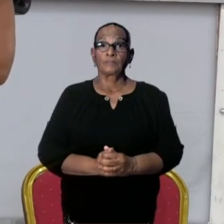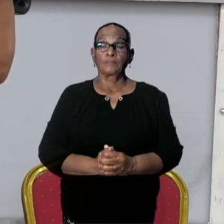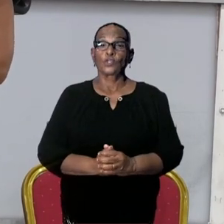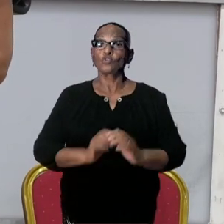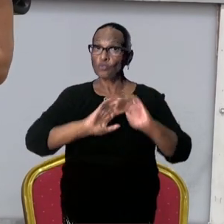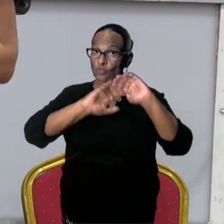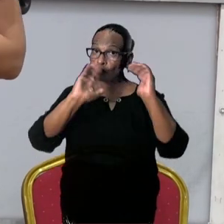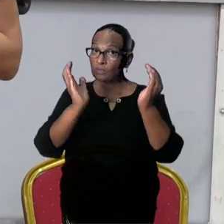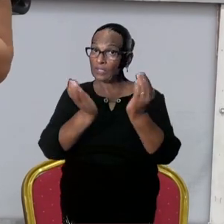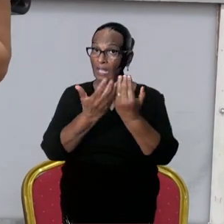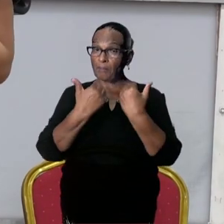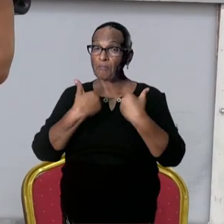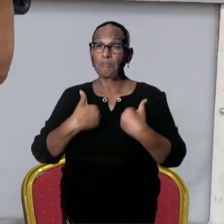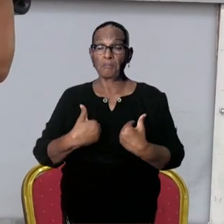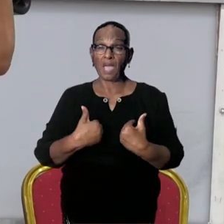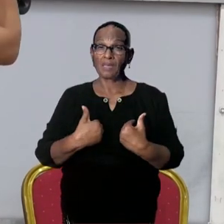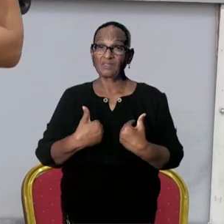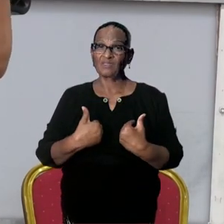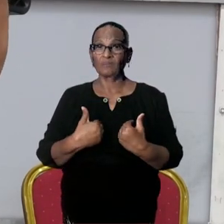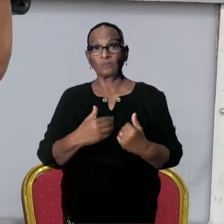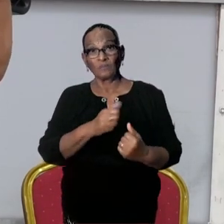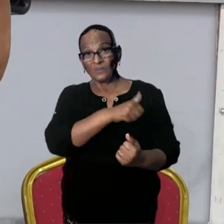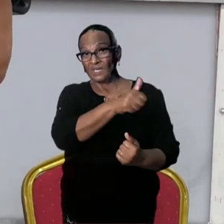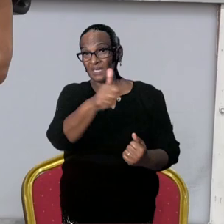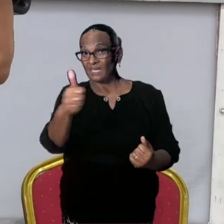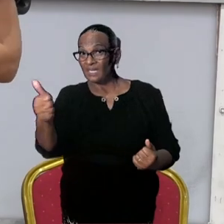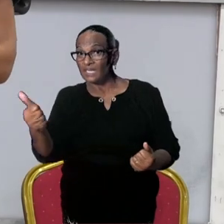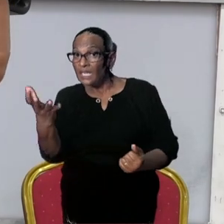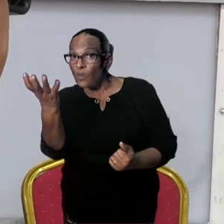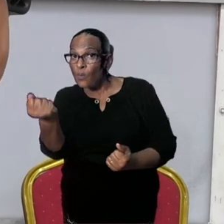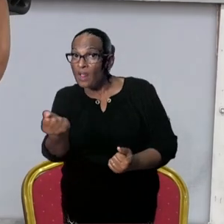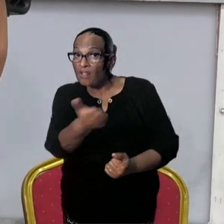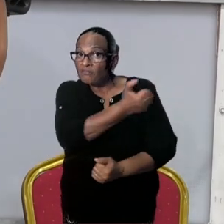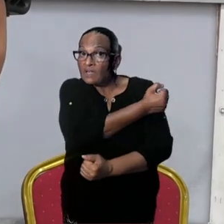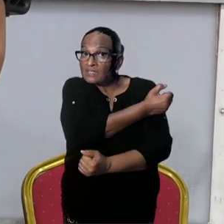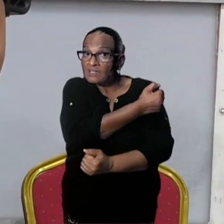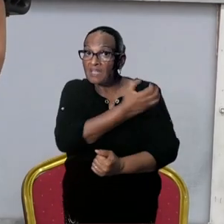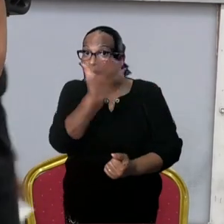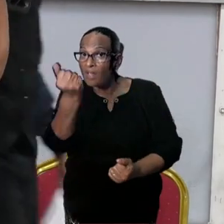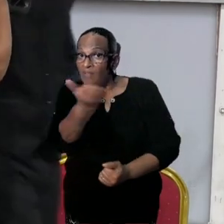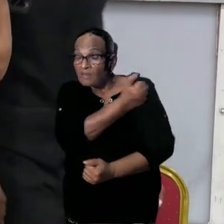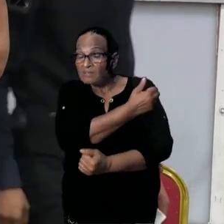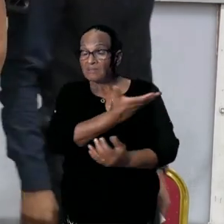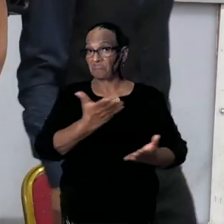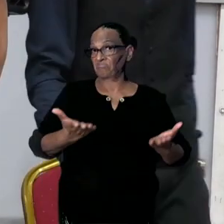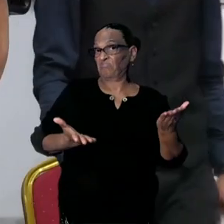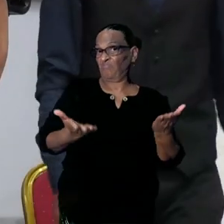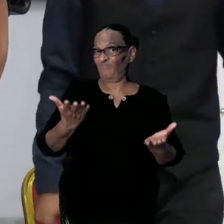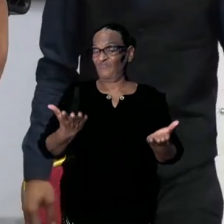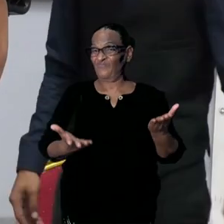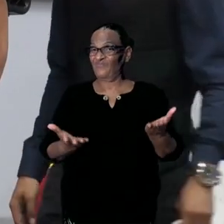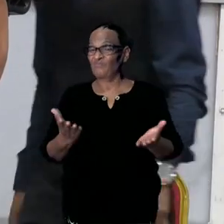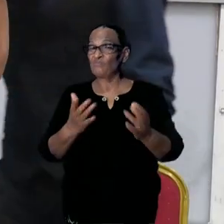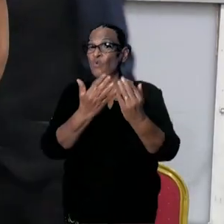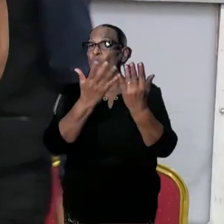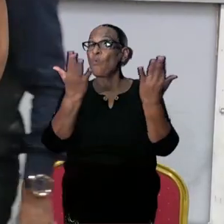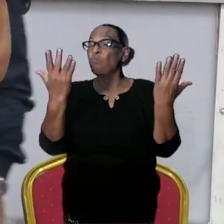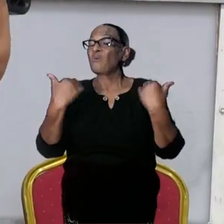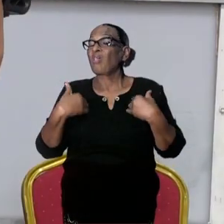dat even ervan uitgaan dat iedereen gevaccineerd wil worden. Want dat is nog weer een andere discussie. Maar om hoeveel gaat het dan?